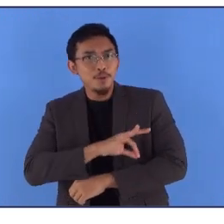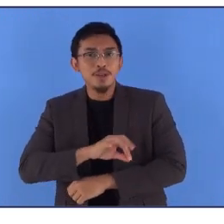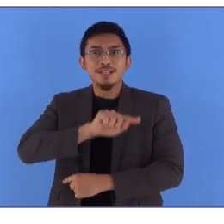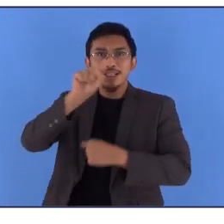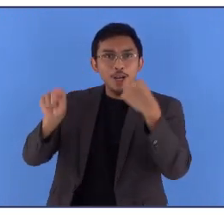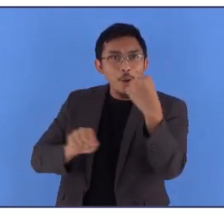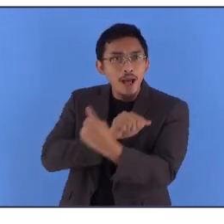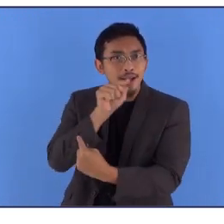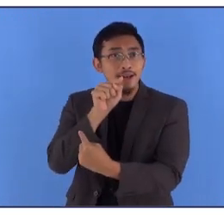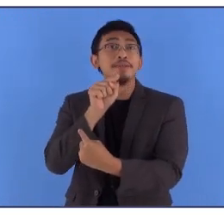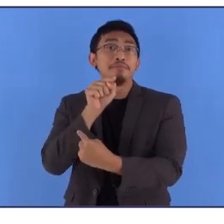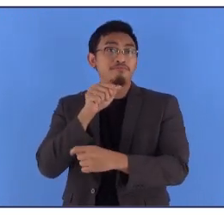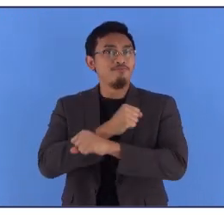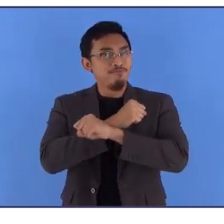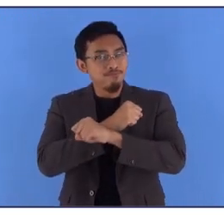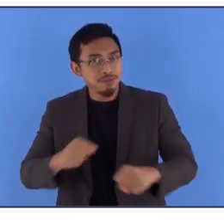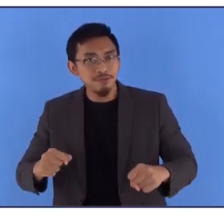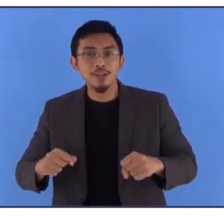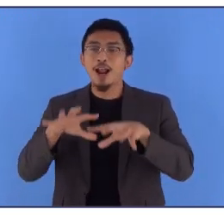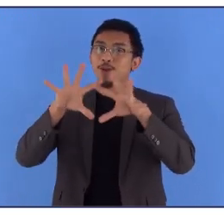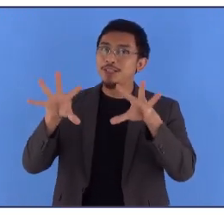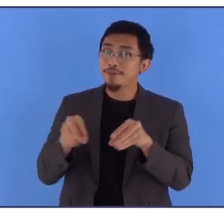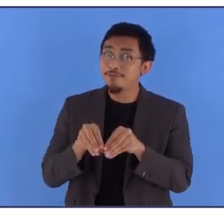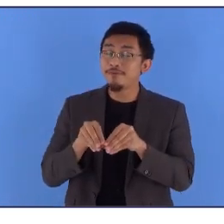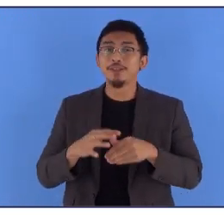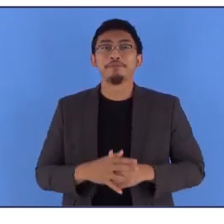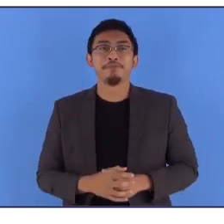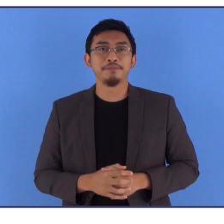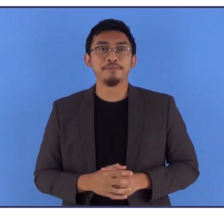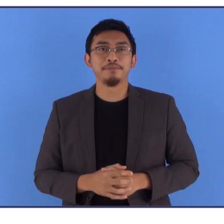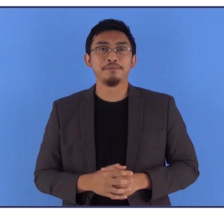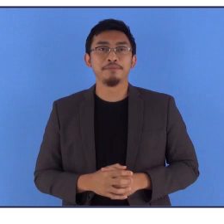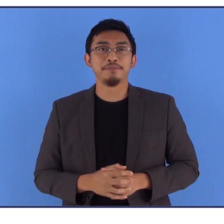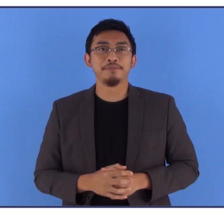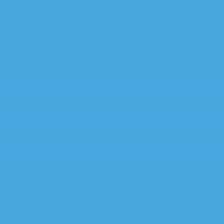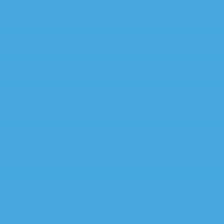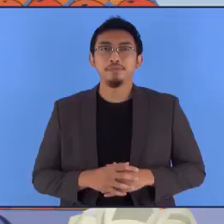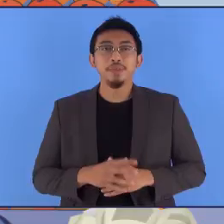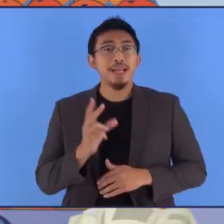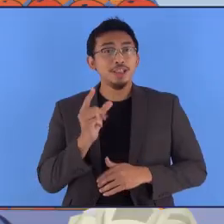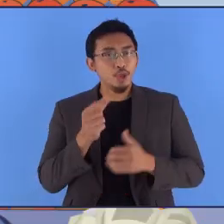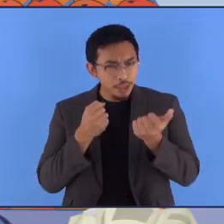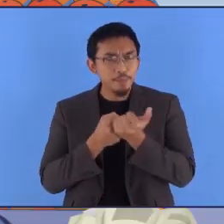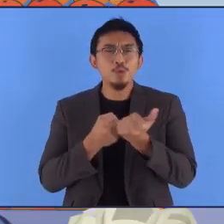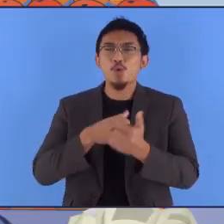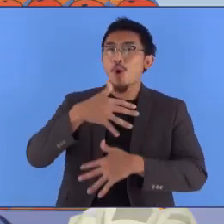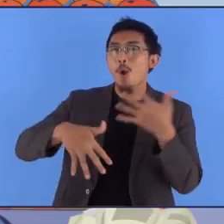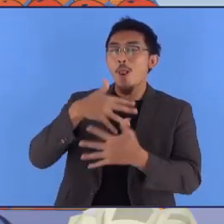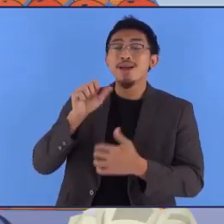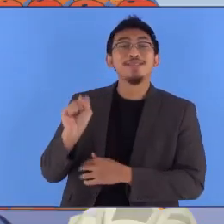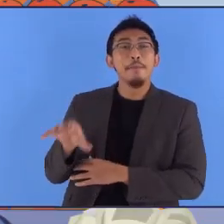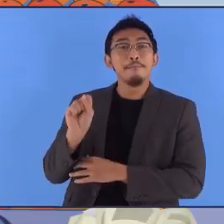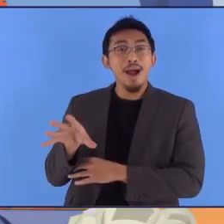gesit, untung, sirkular, tahan banting, dan inklusif Restore juga mendukung